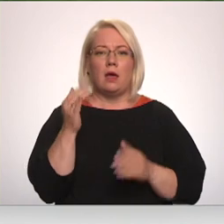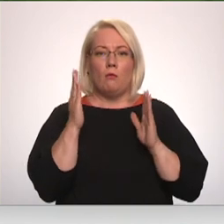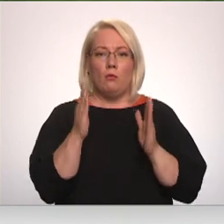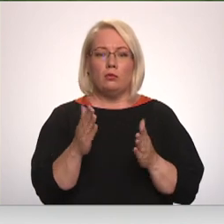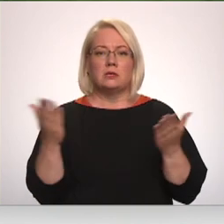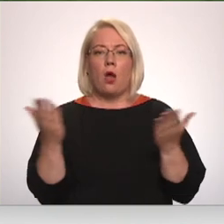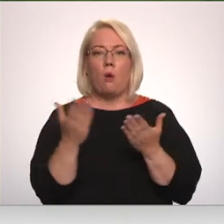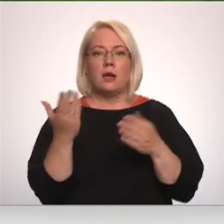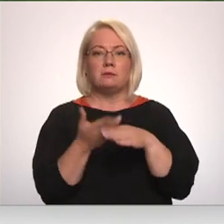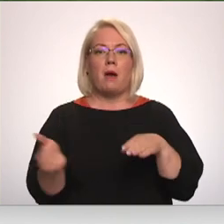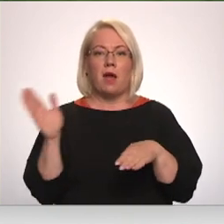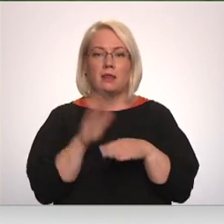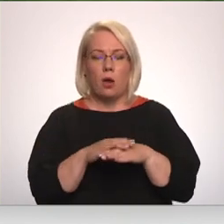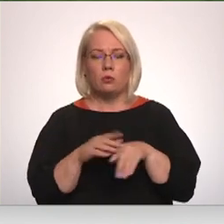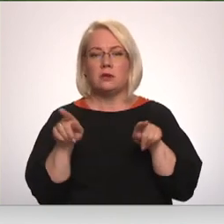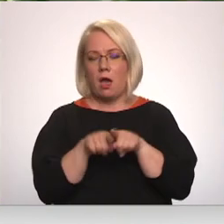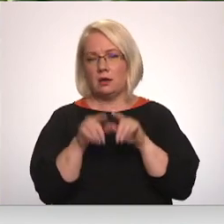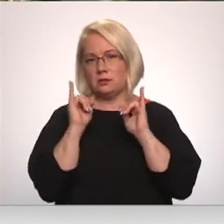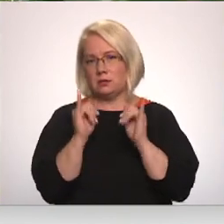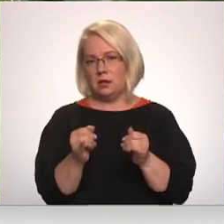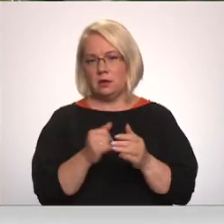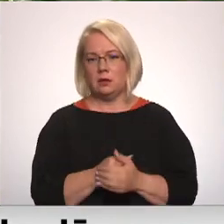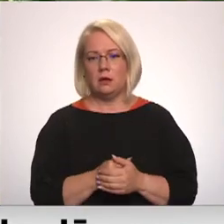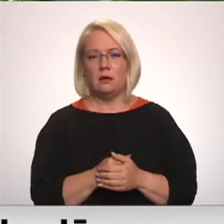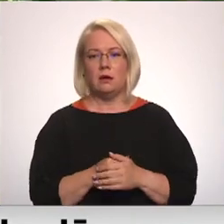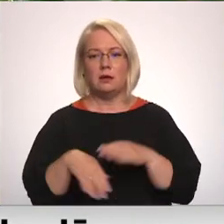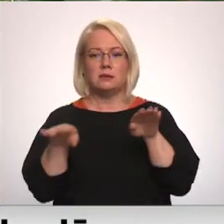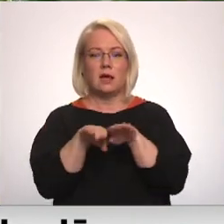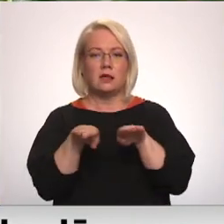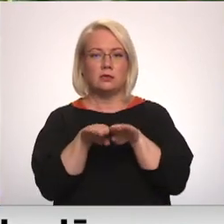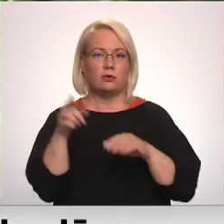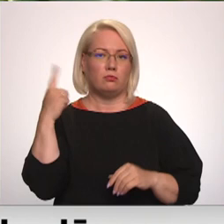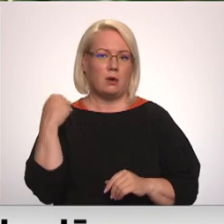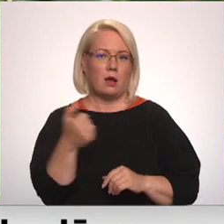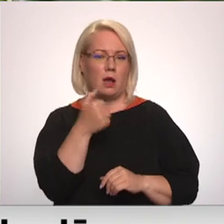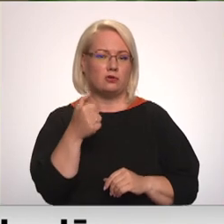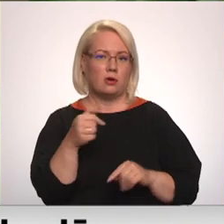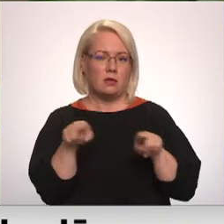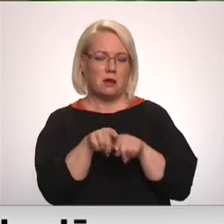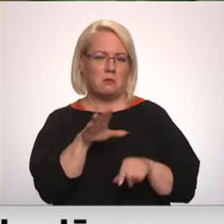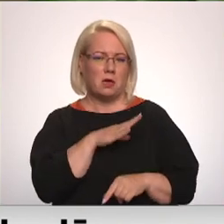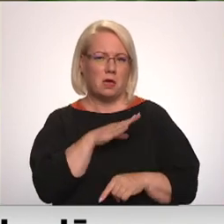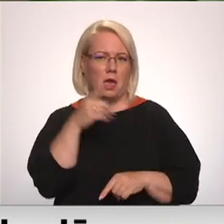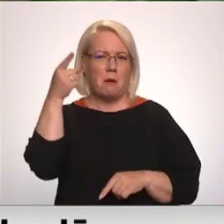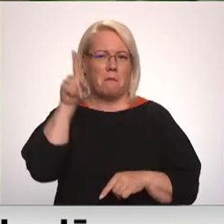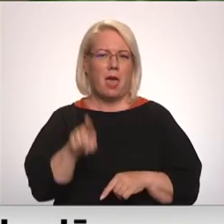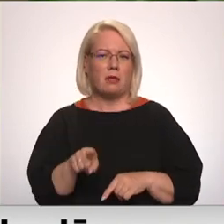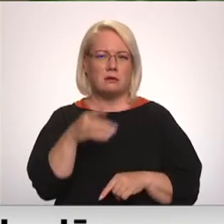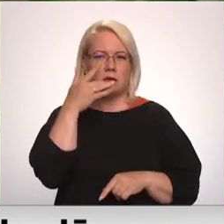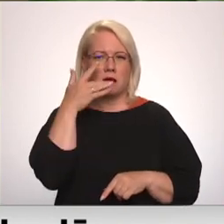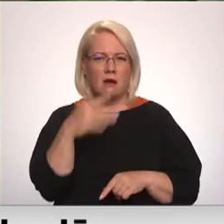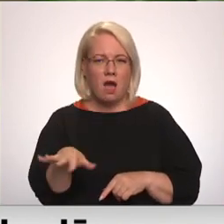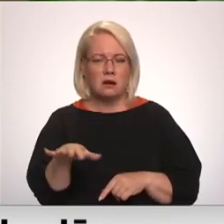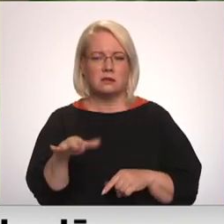kaut kāds par daudz, arī slikti salīdzinoši. Pagāju gadu arī bija kaut kur mēnesis tāds karstums, arī